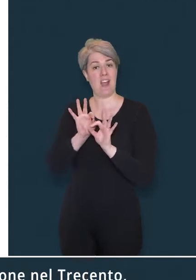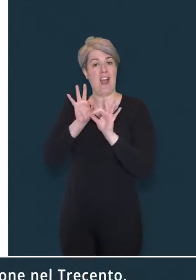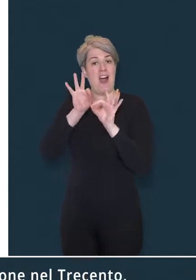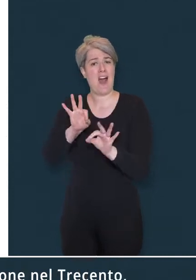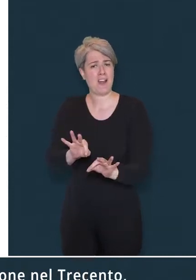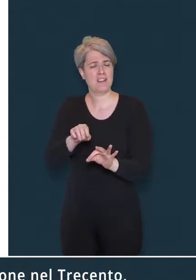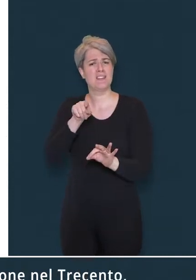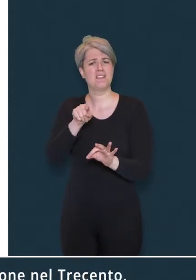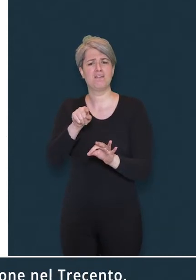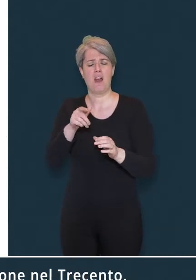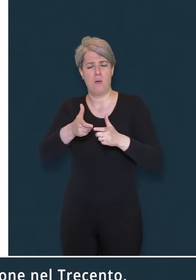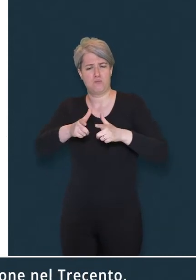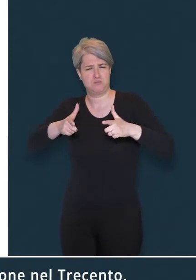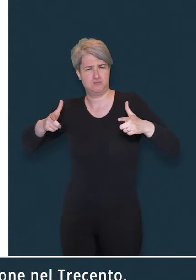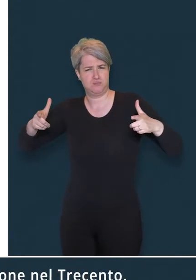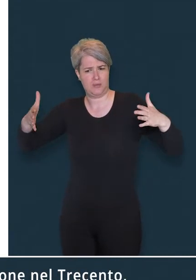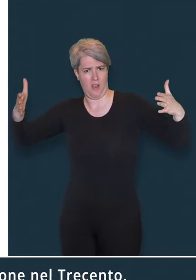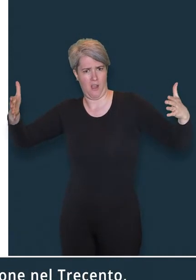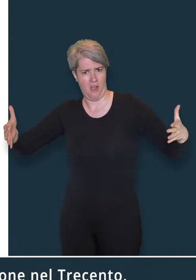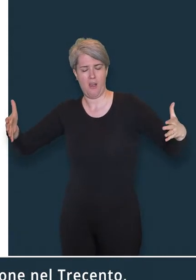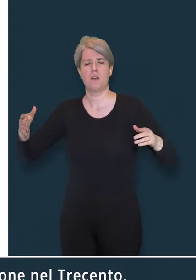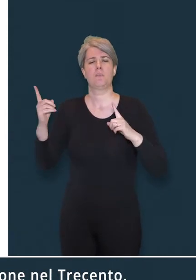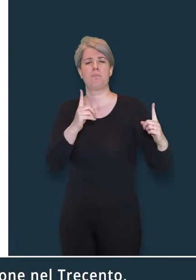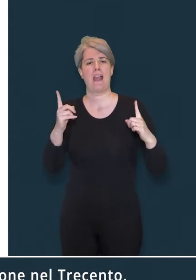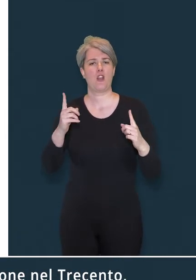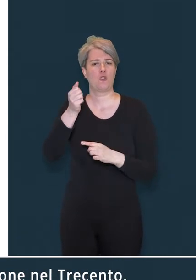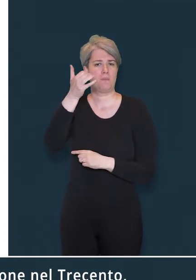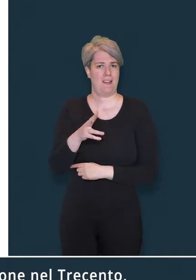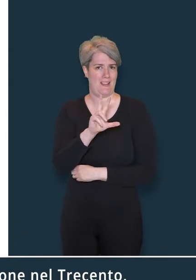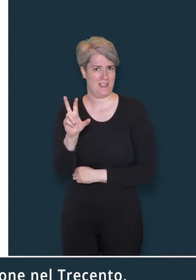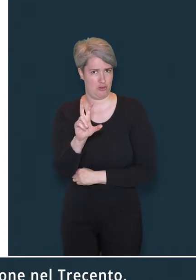raggiungono la loro massima espansione nel 300,